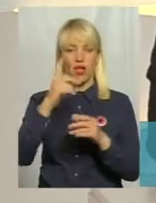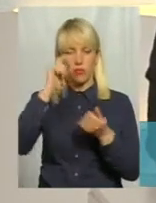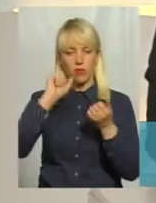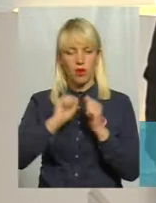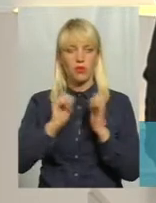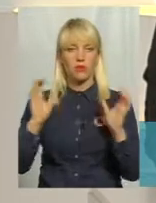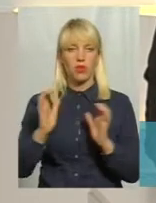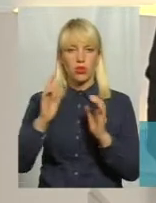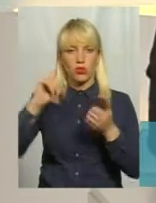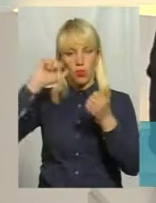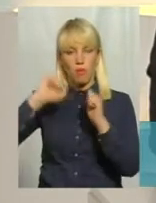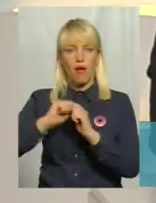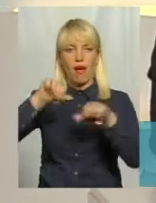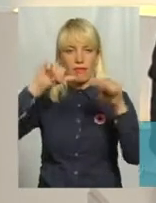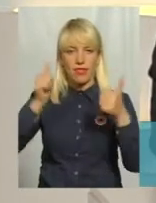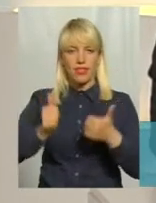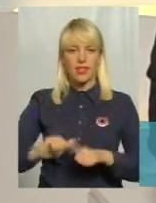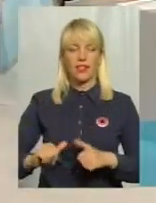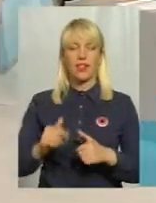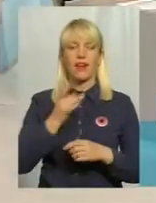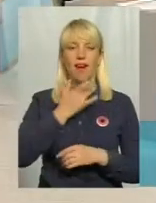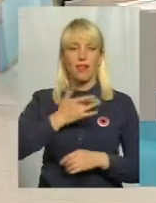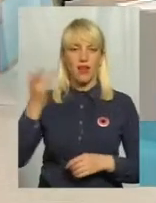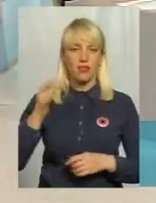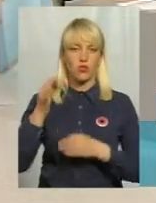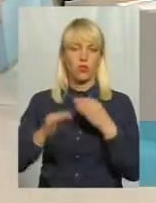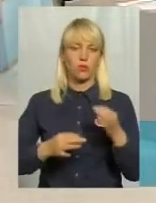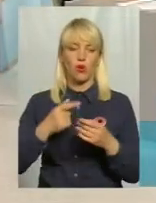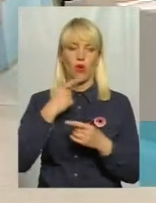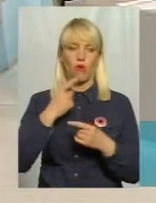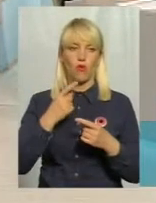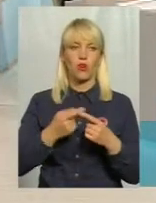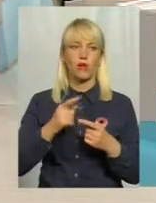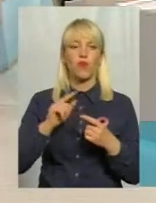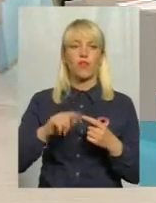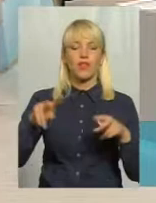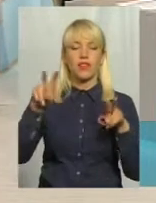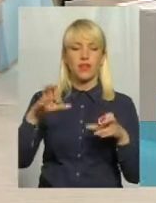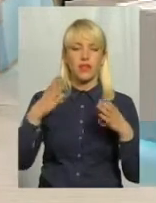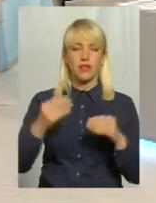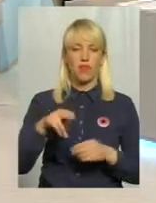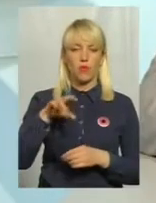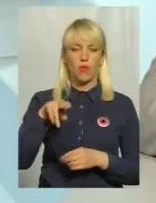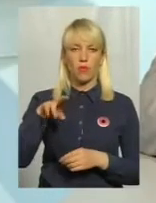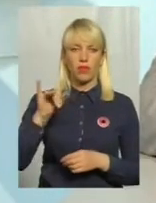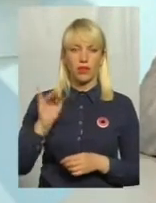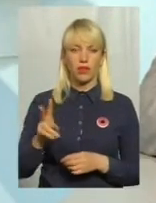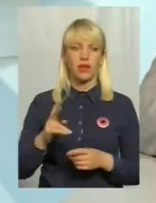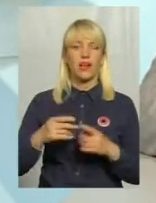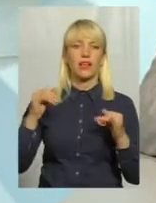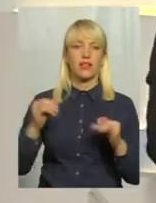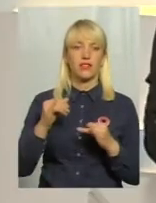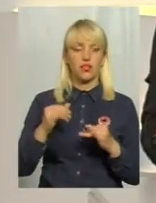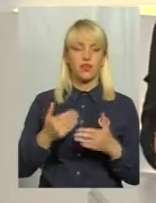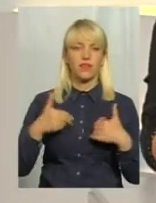радянської доби, про це і більше говоримо сьогодні у темі дня. Гість нашої студії Андрій Попик, історик, вітаю вас. Доброго дня.